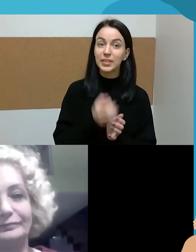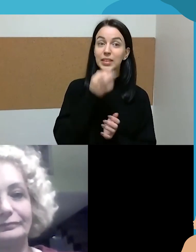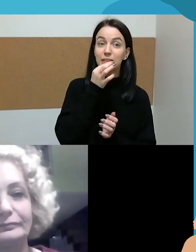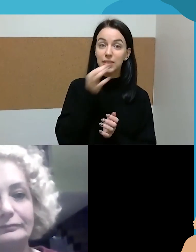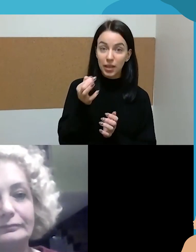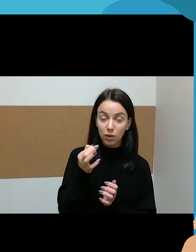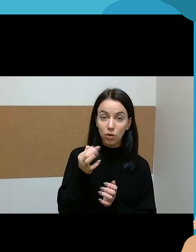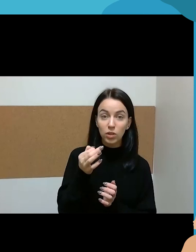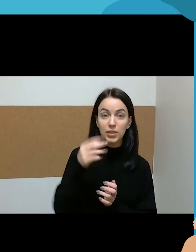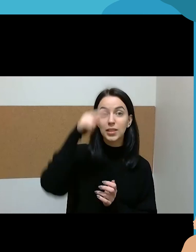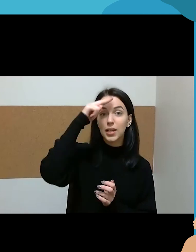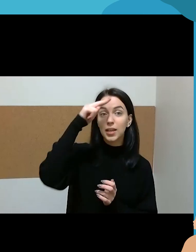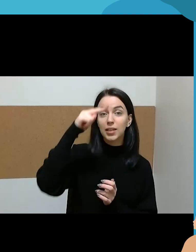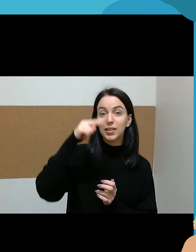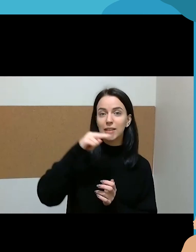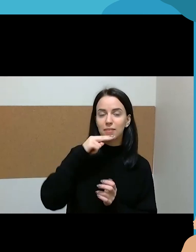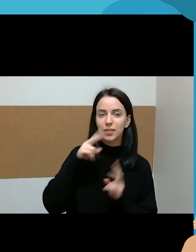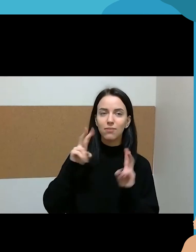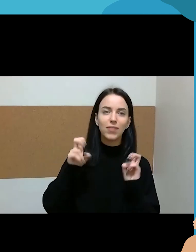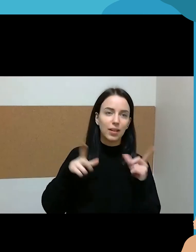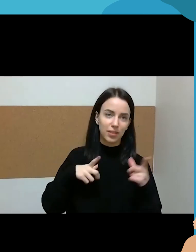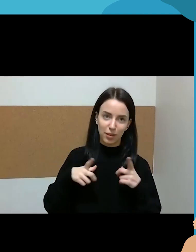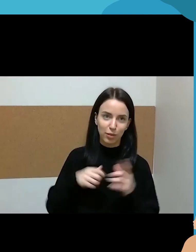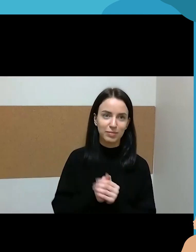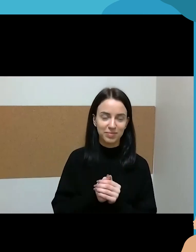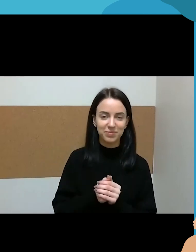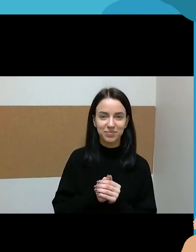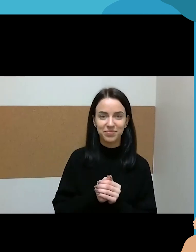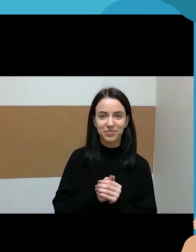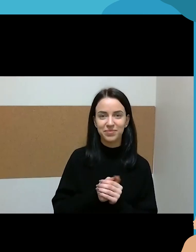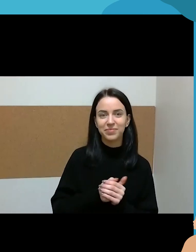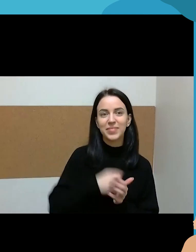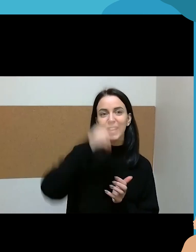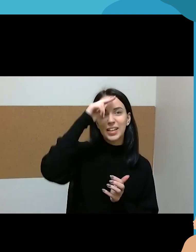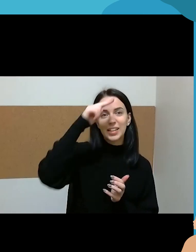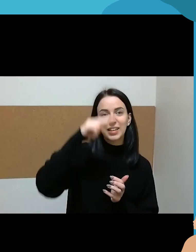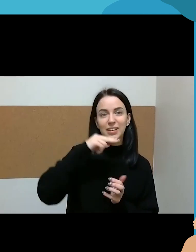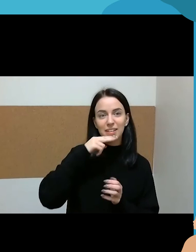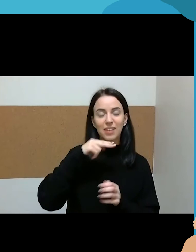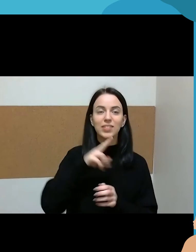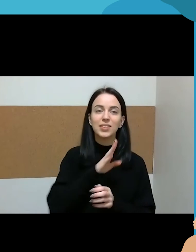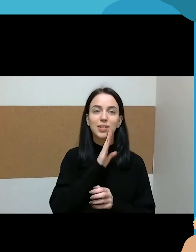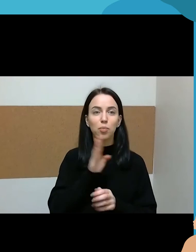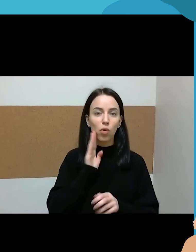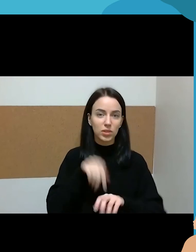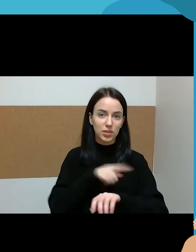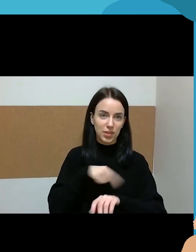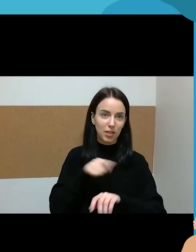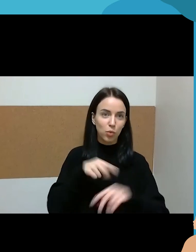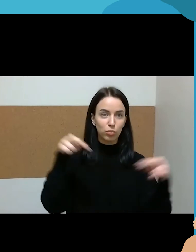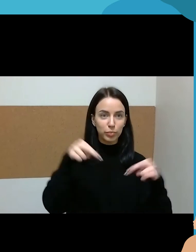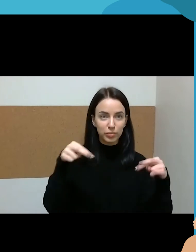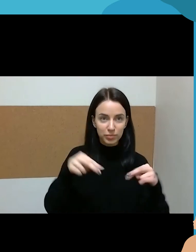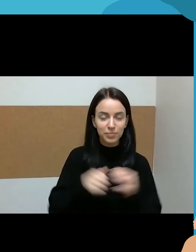atostogos priežiūros kažkokio tai laiko, motinystės ypatingai turbūt, nes tie stereotipaigi